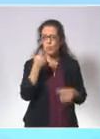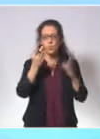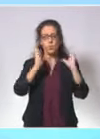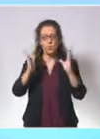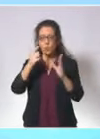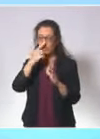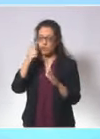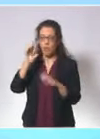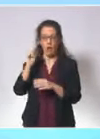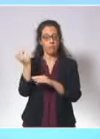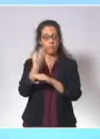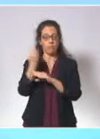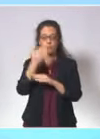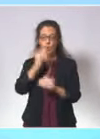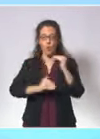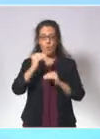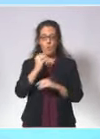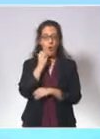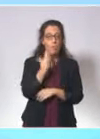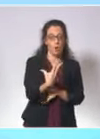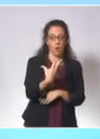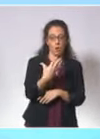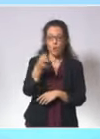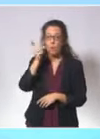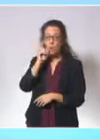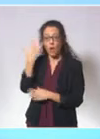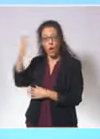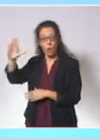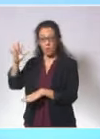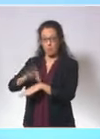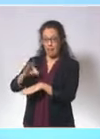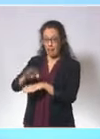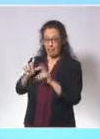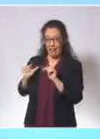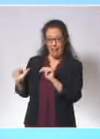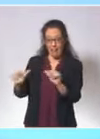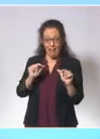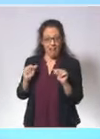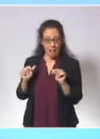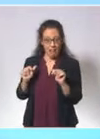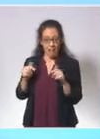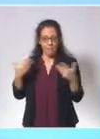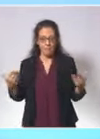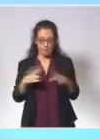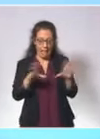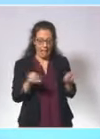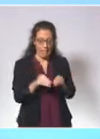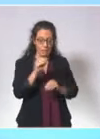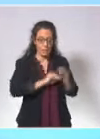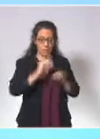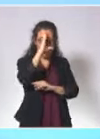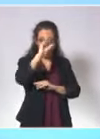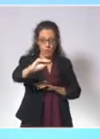plan blanc à un moment où d'autres pathologies sont très présentes et où nos équipes soignantes sont